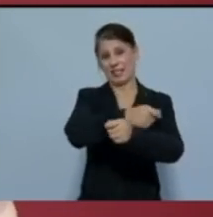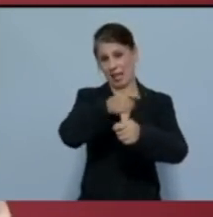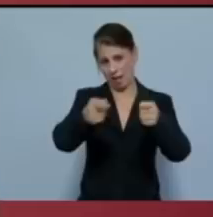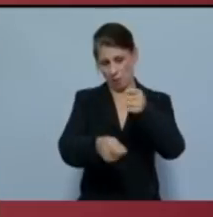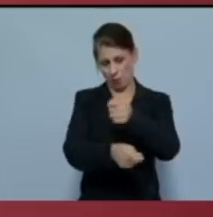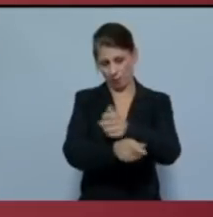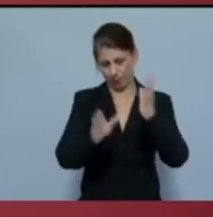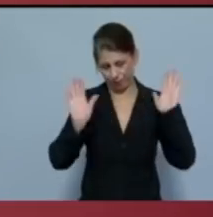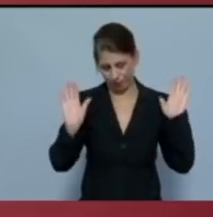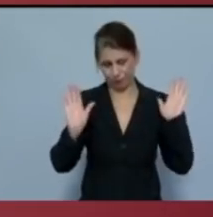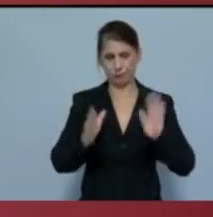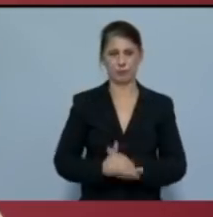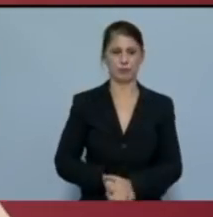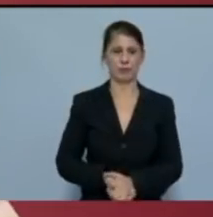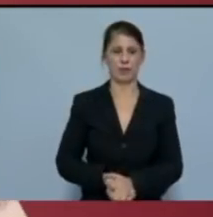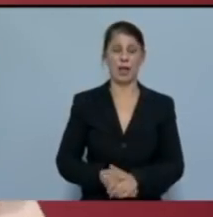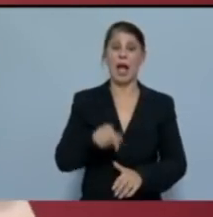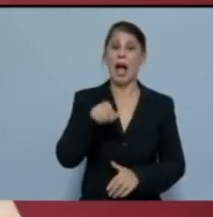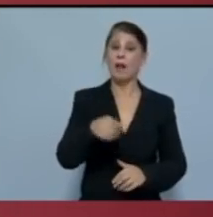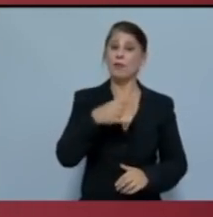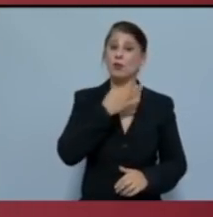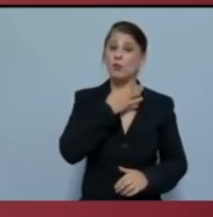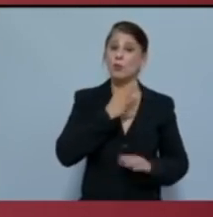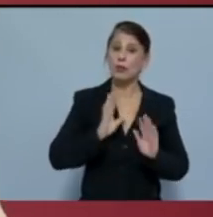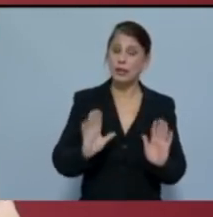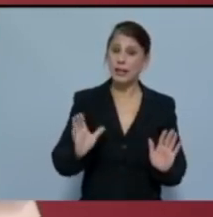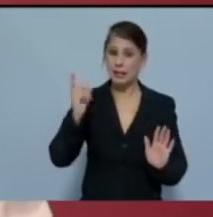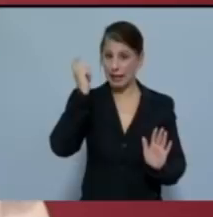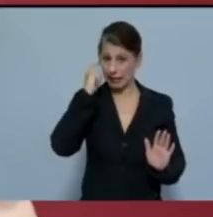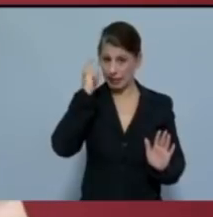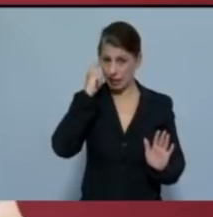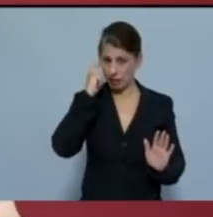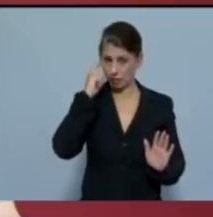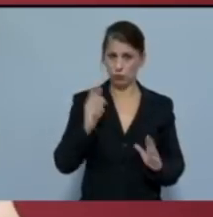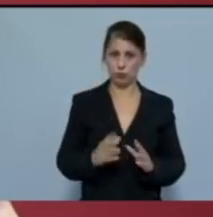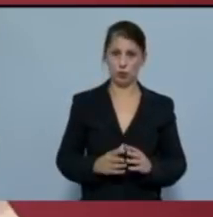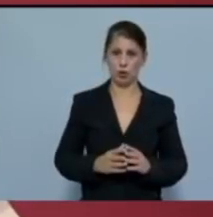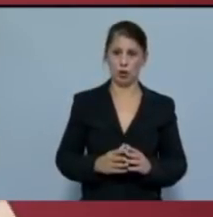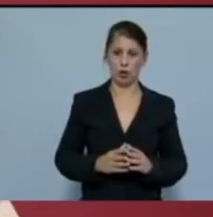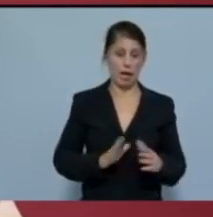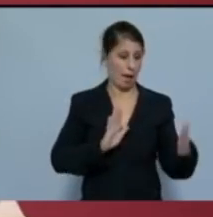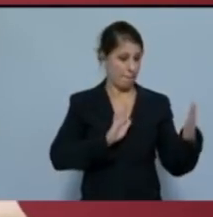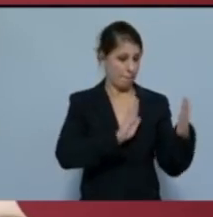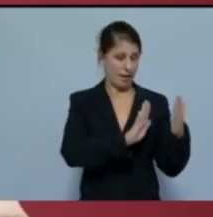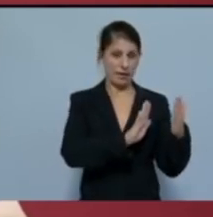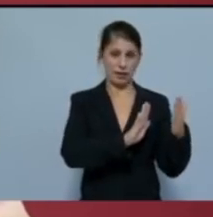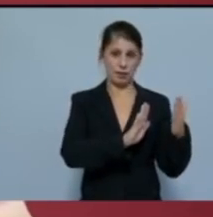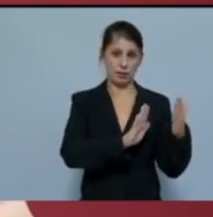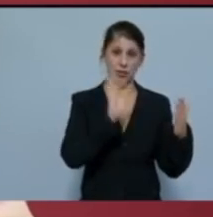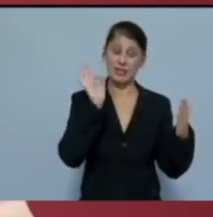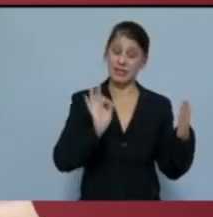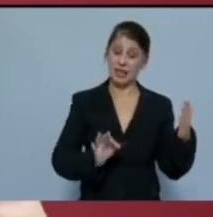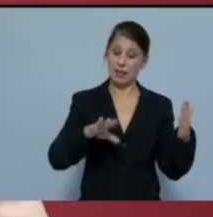Αυτό που κυρίως χρειάζεται να κατανοηθεί είναι ότι απέναντί μας, σε κάθε